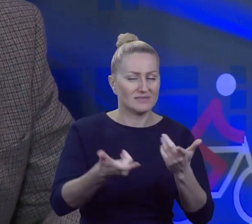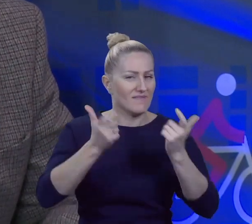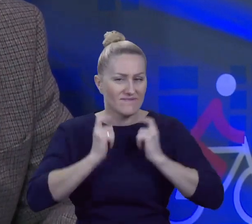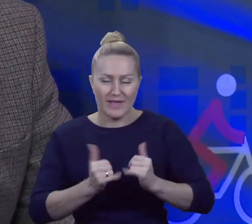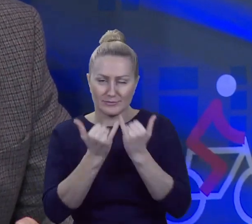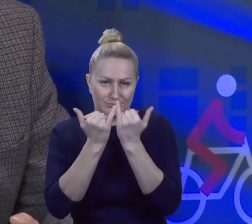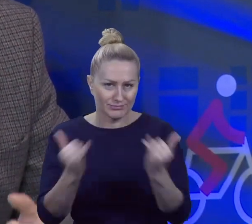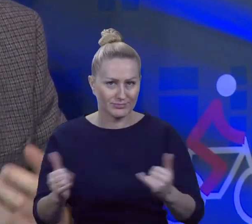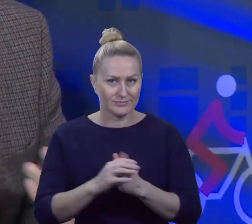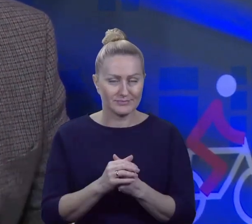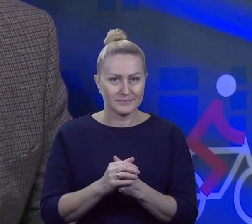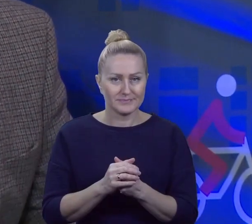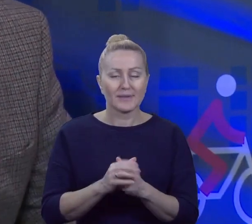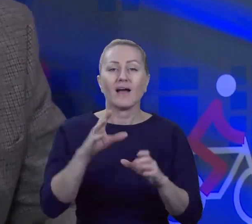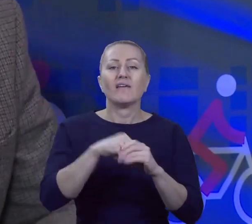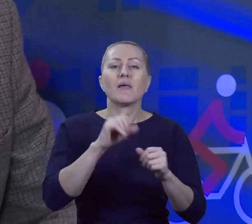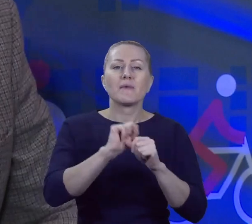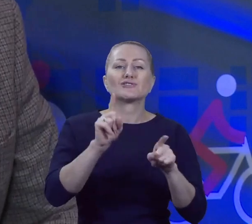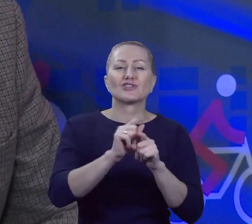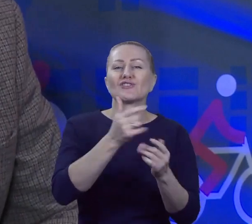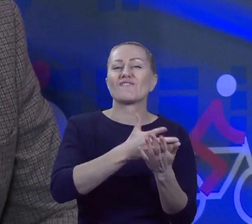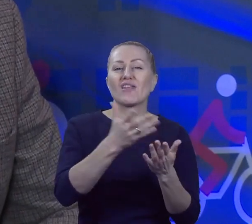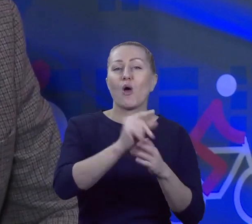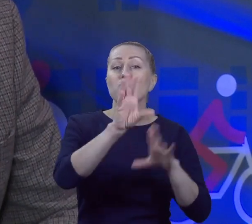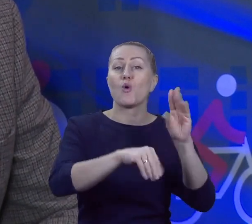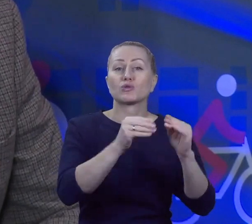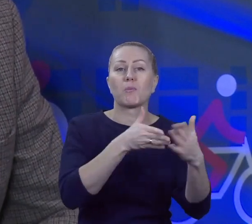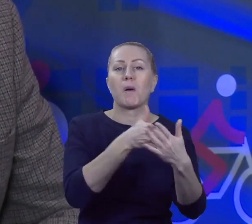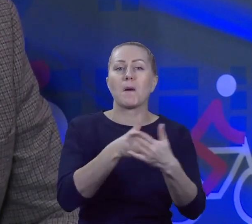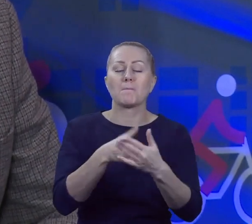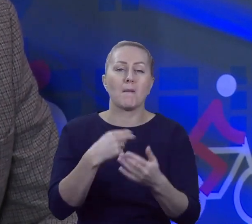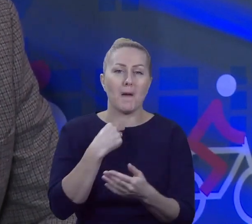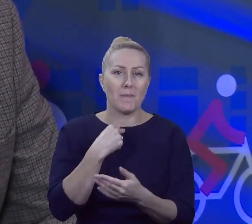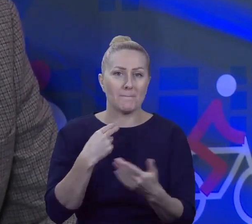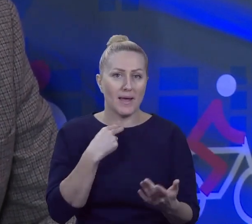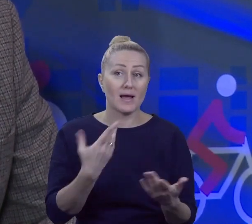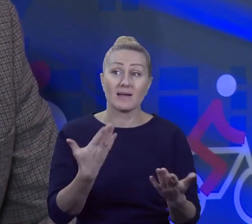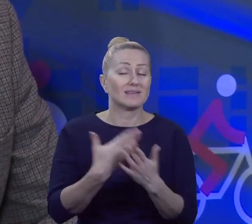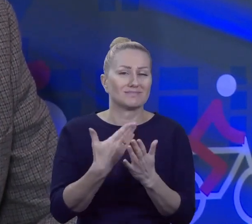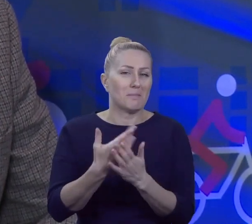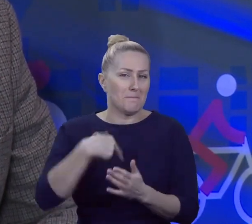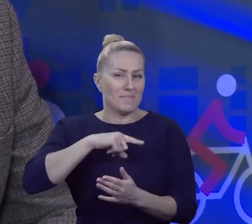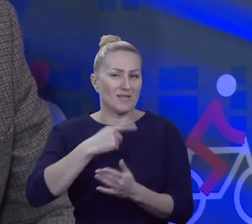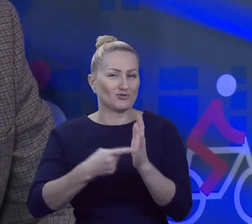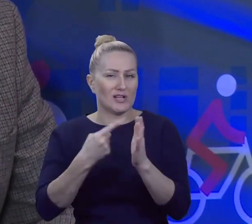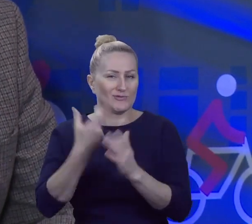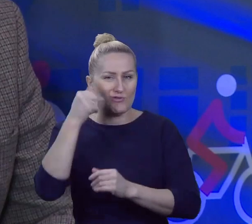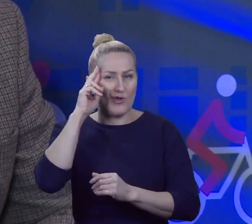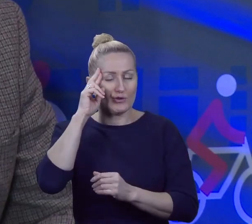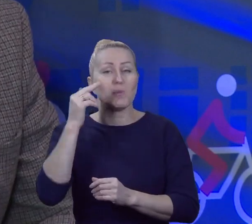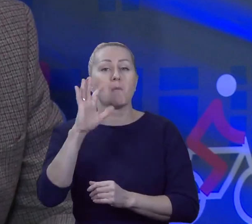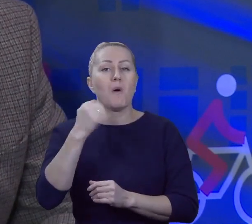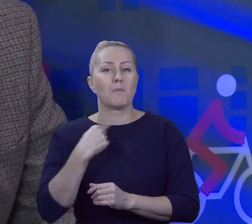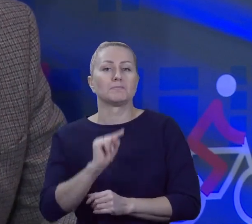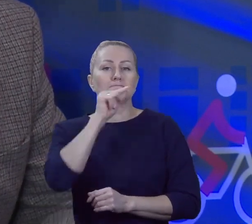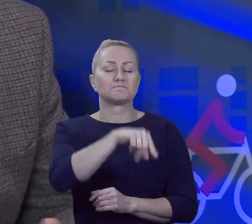są ramy budżetowe. I często tego nie rozumiemy, bo przychodzimy do tego samorządowca i mówimy panie burmistrzu, panie